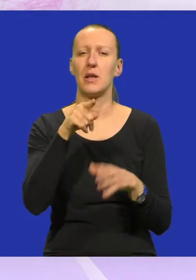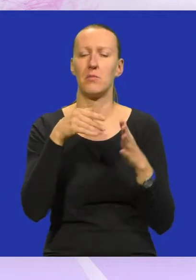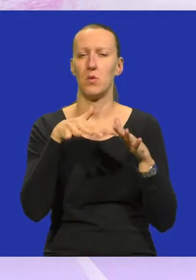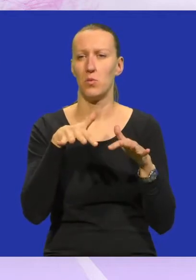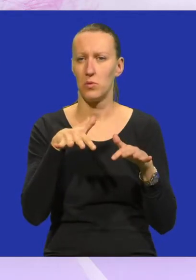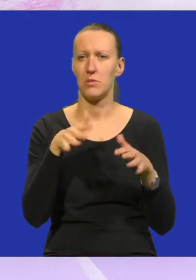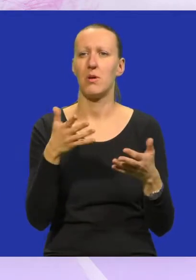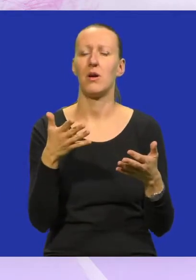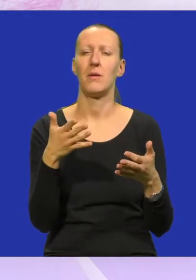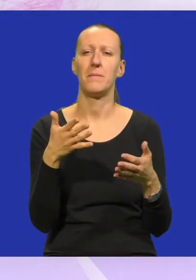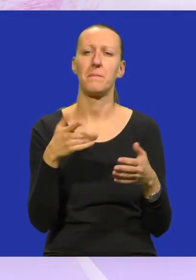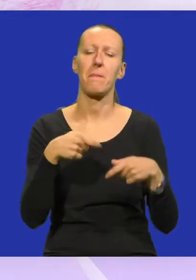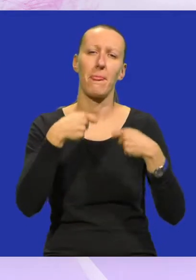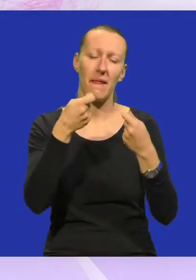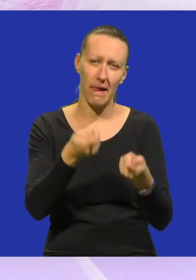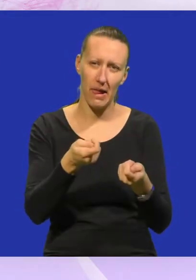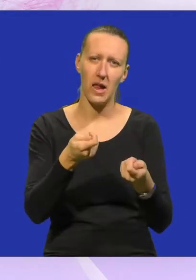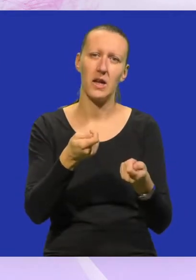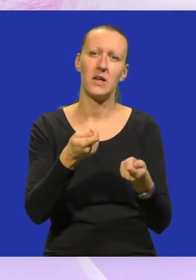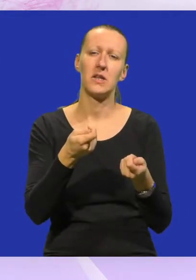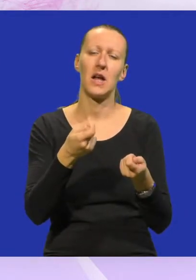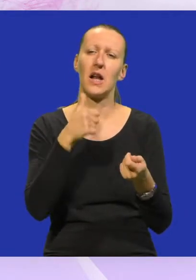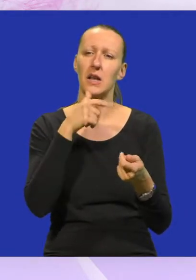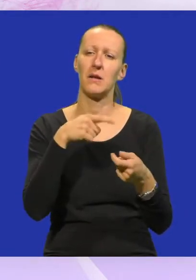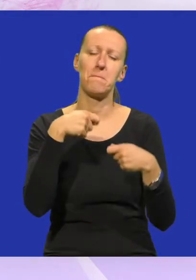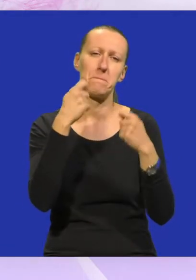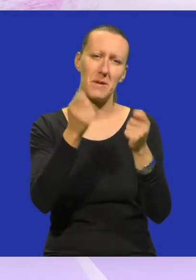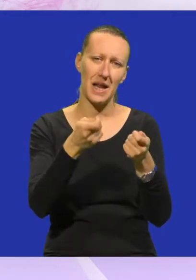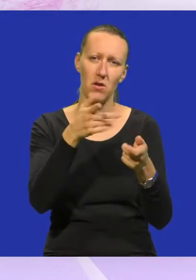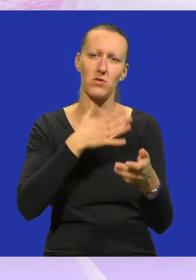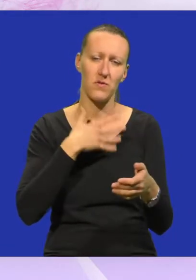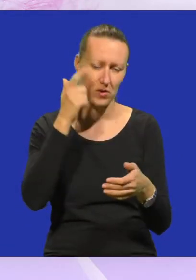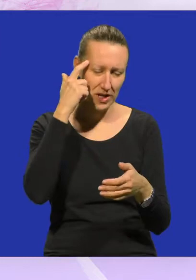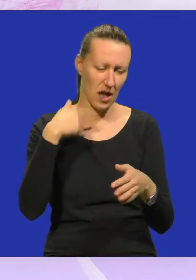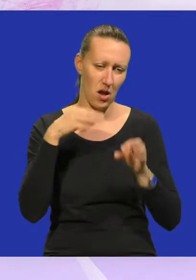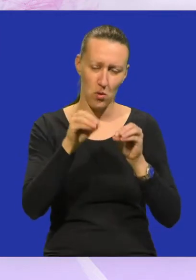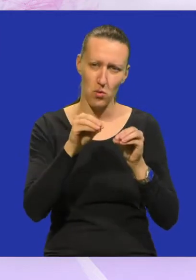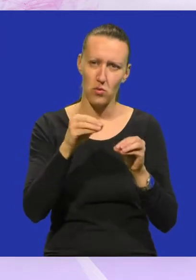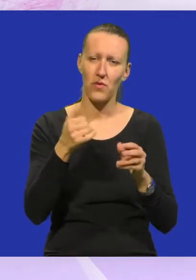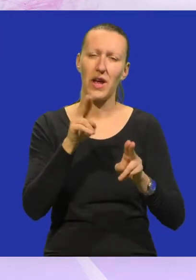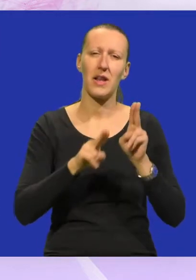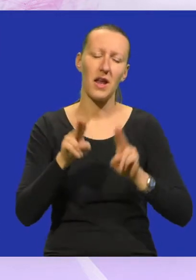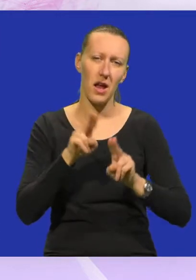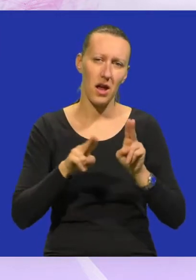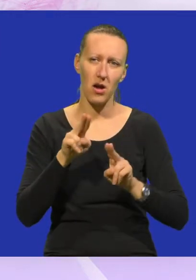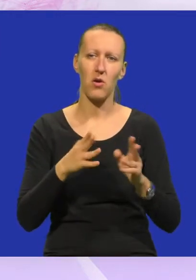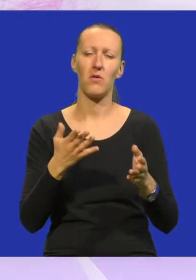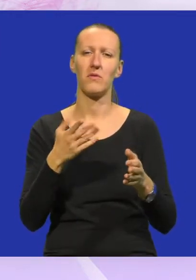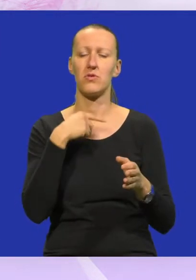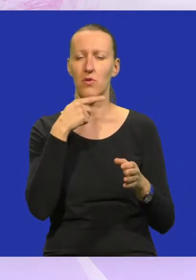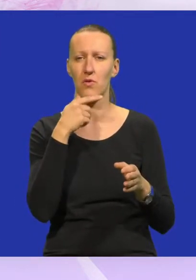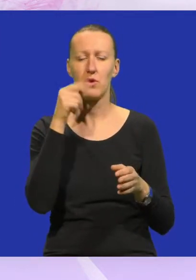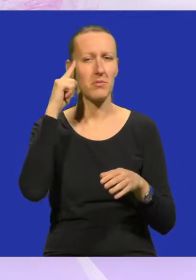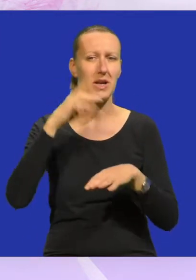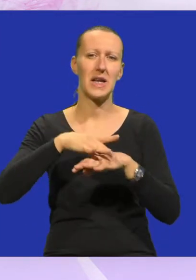ljudima dali i predali to svoje znanje, uvijek njegujući, govorim,